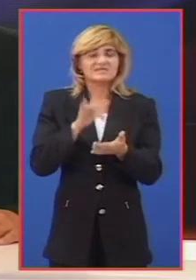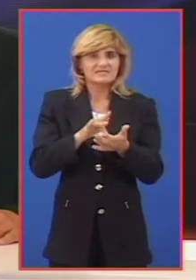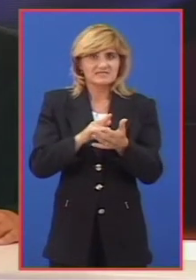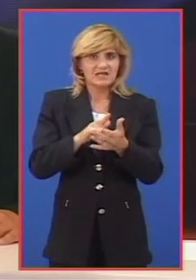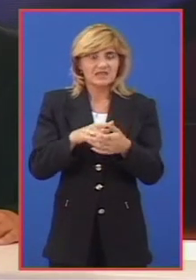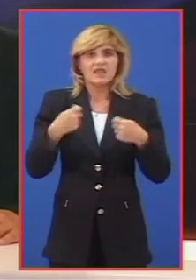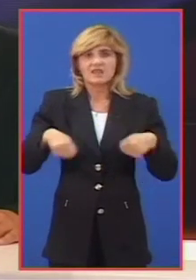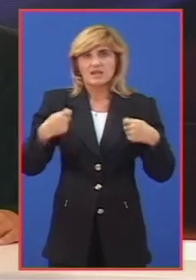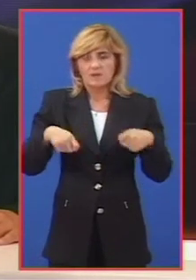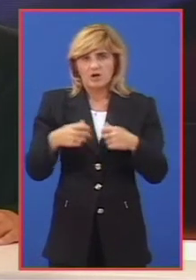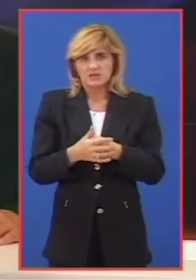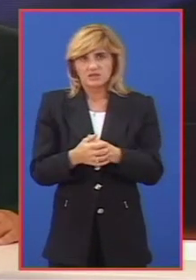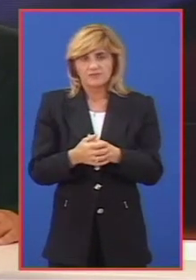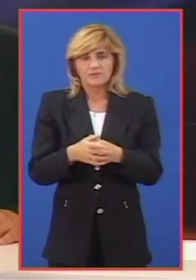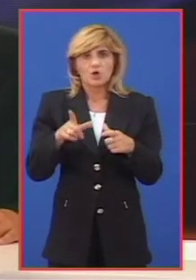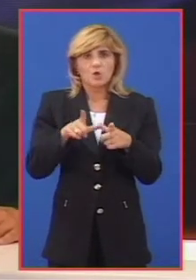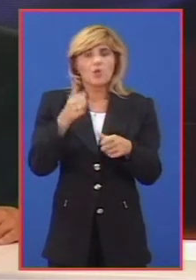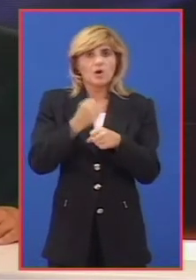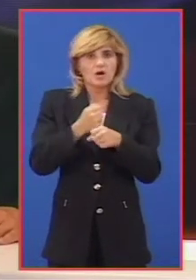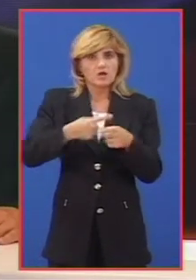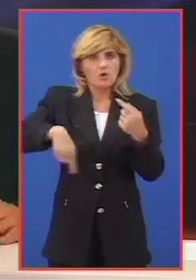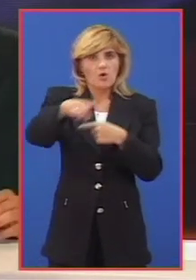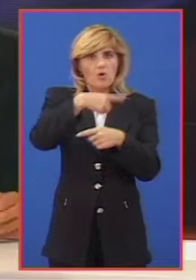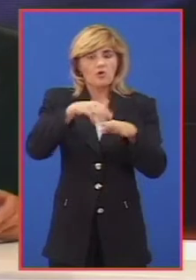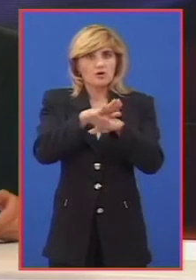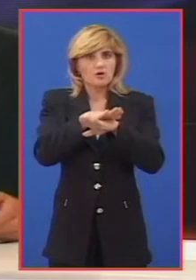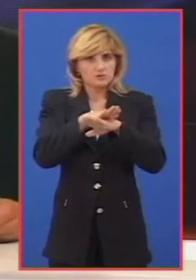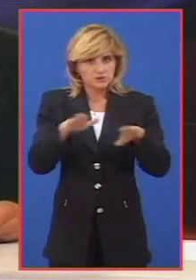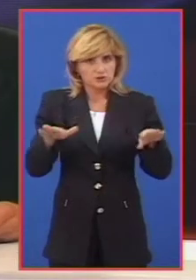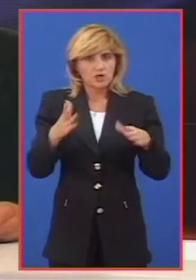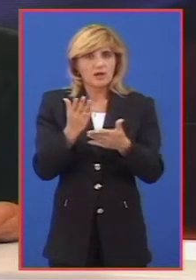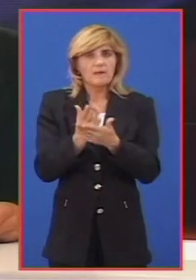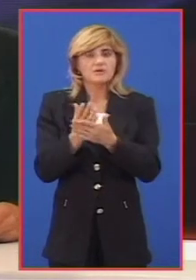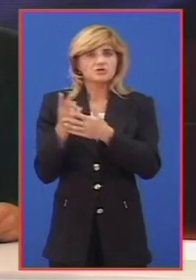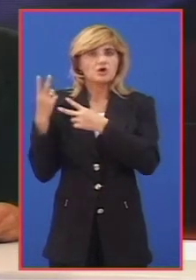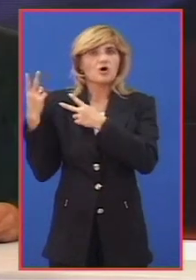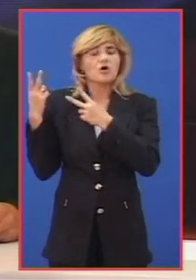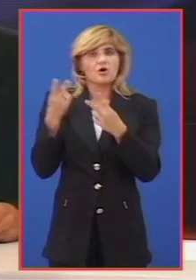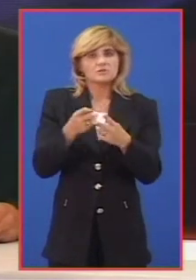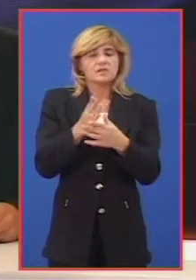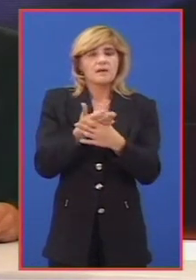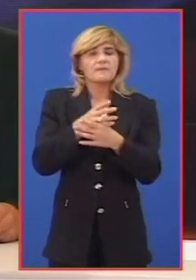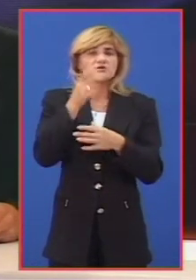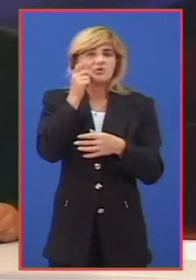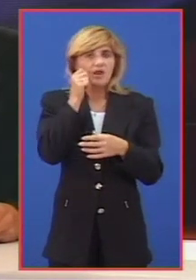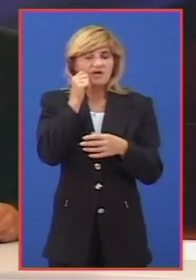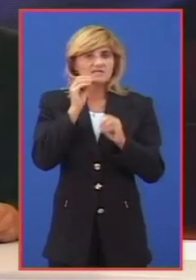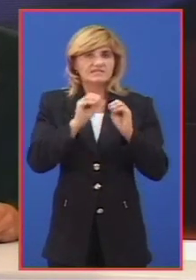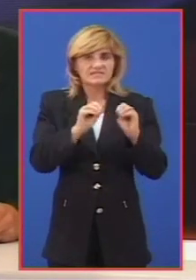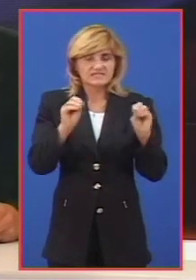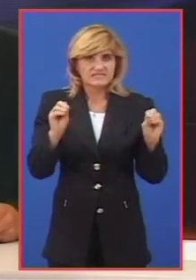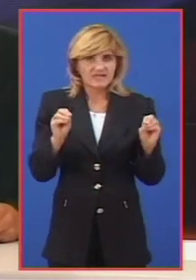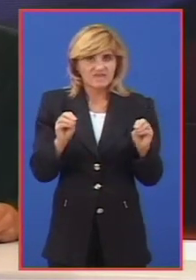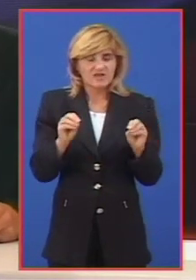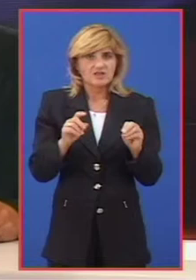Lokalne Demokratije. U radu okruglog stola predviđeno je gostovanje predstavnika saveta za međunacionalne odnose, mesnih